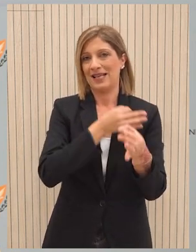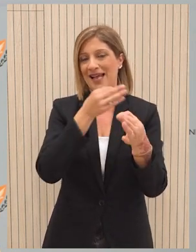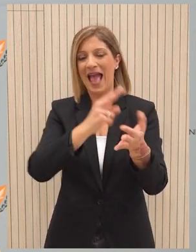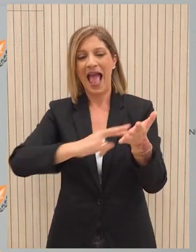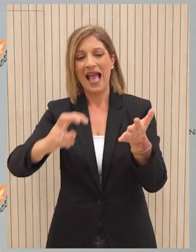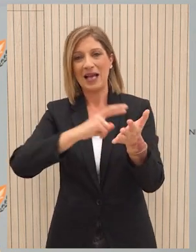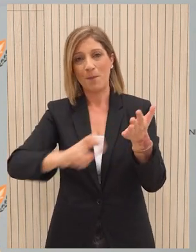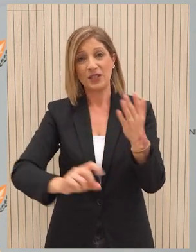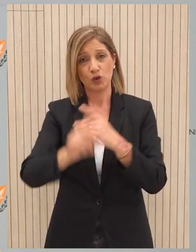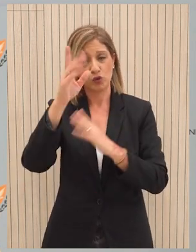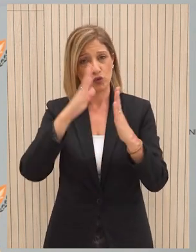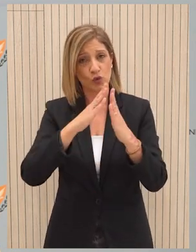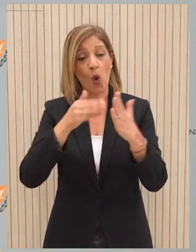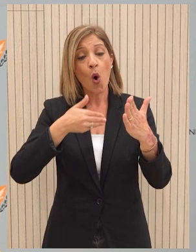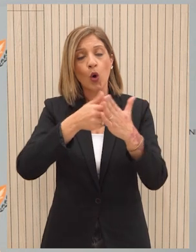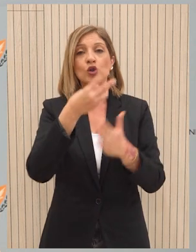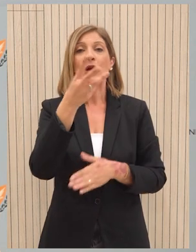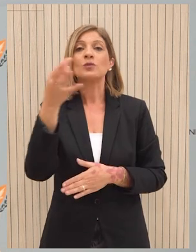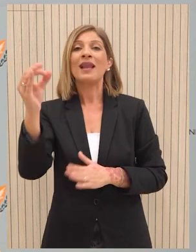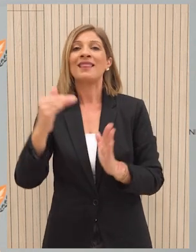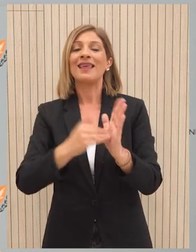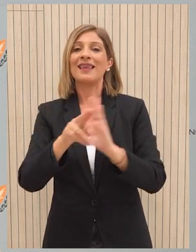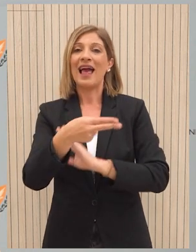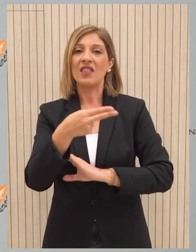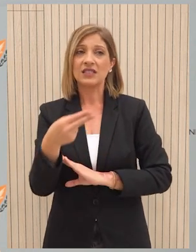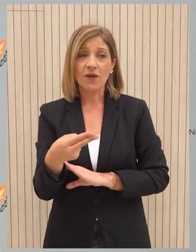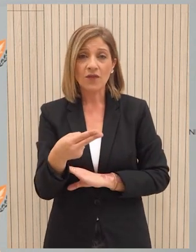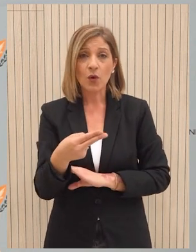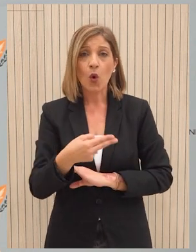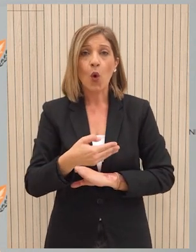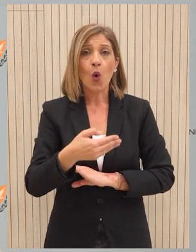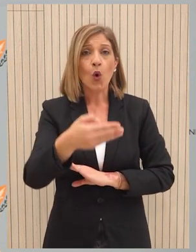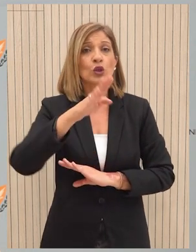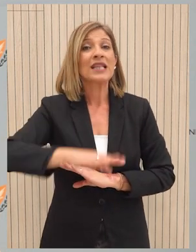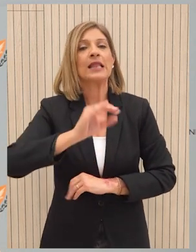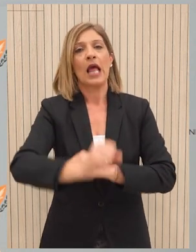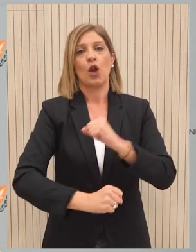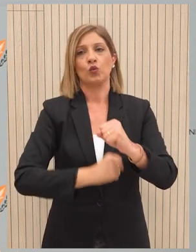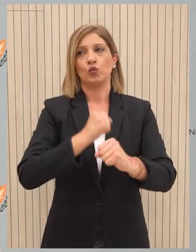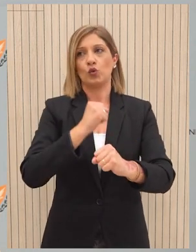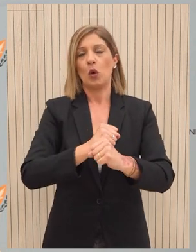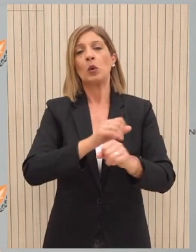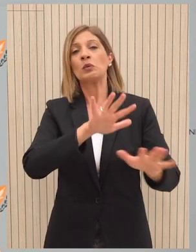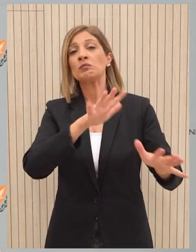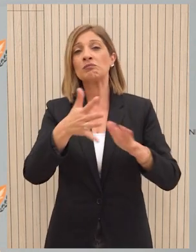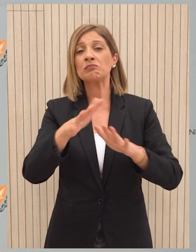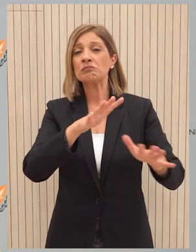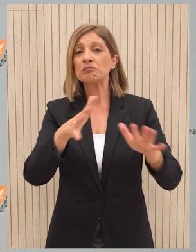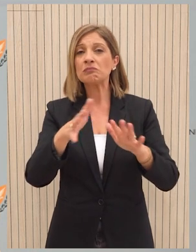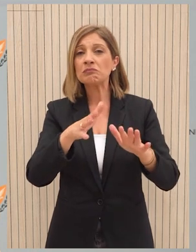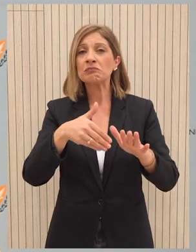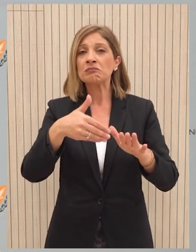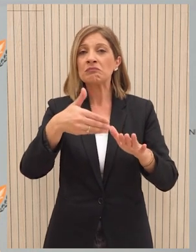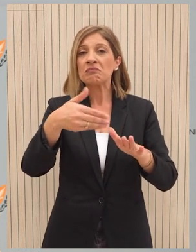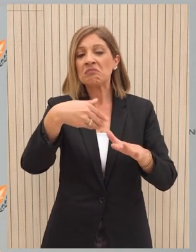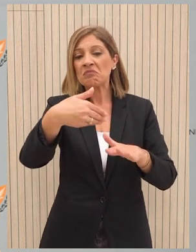των εκπήσεων κυρίας κατοικίας μέχρι 350.000 ευρώ μέχρι το τέλος του έτους. Δεν αποκλείεται να υπάρξουν εξελίξεις